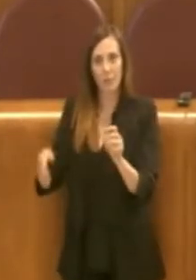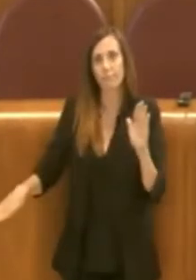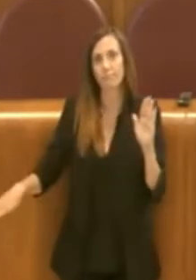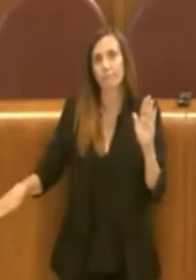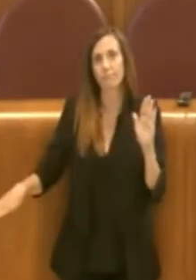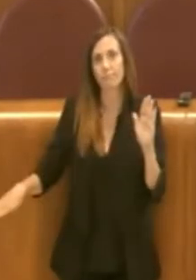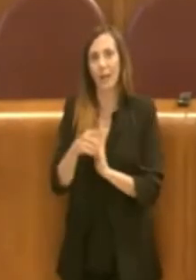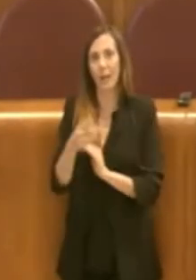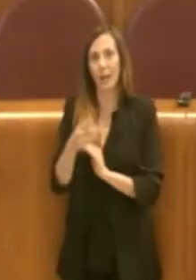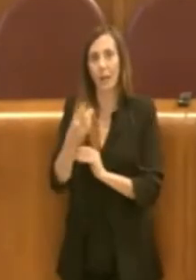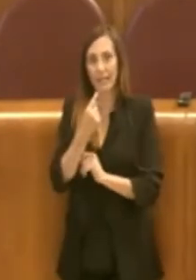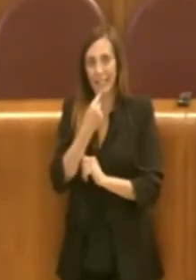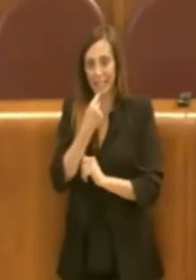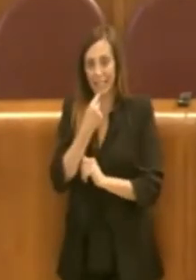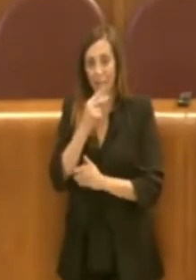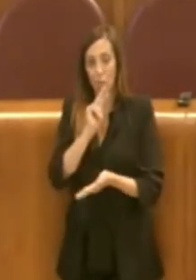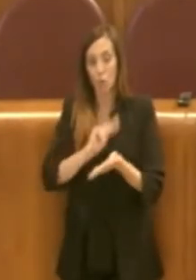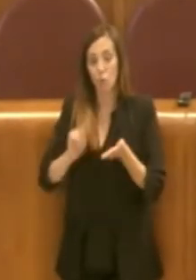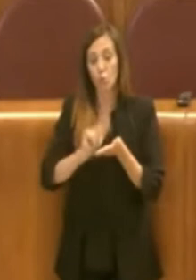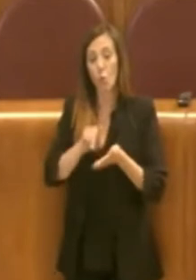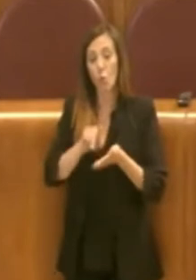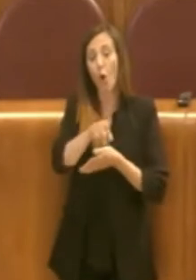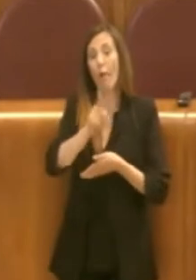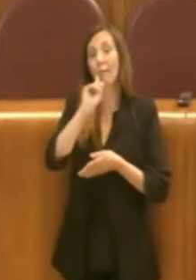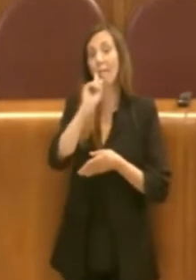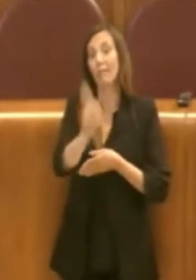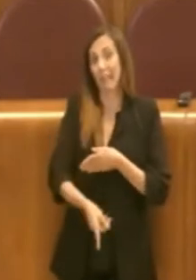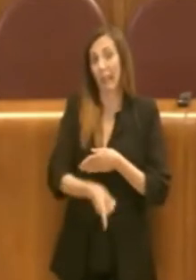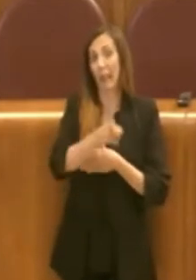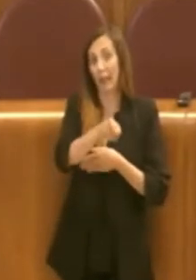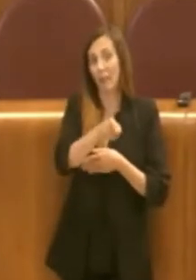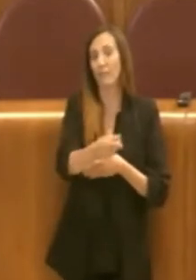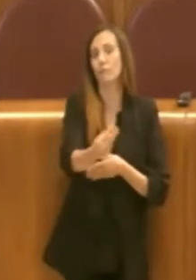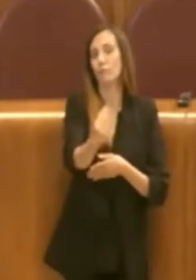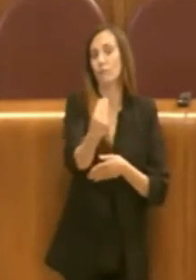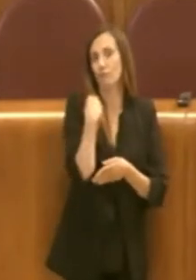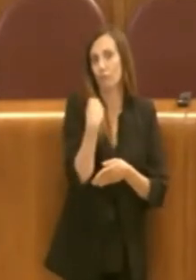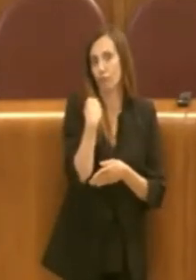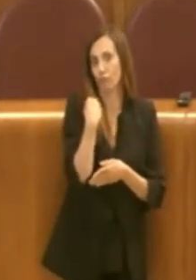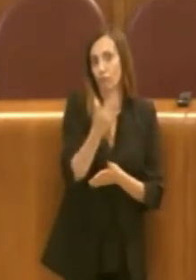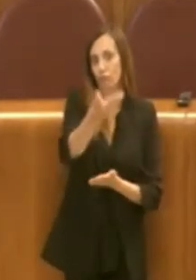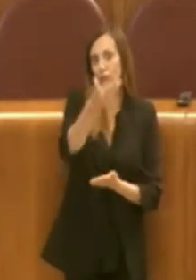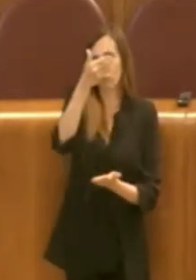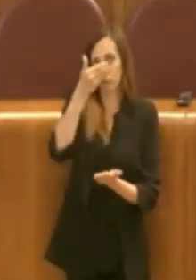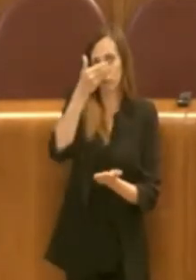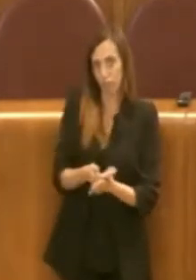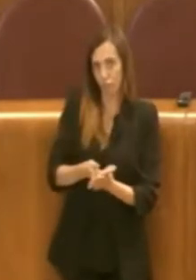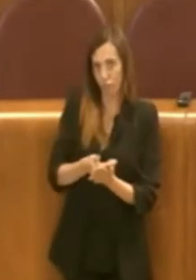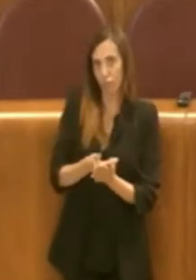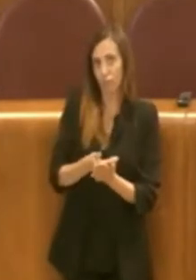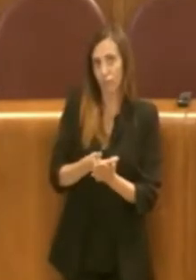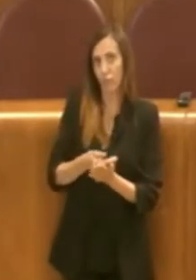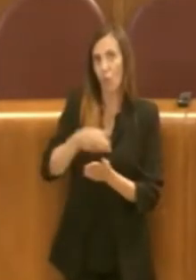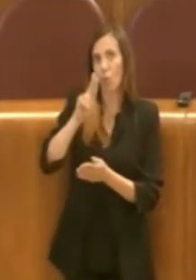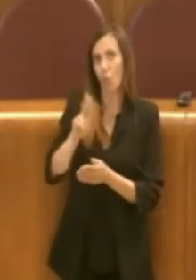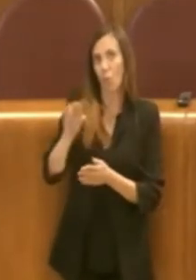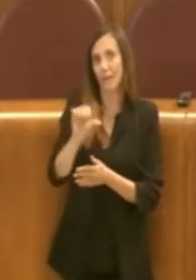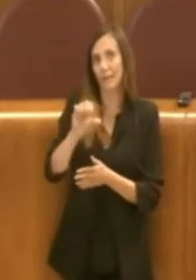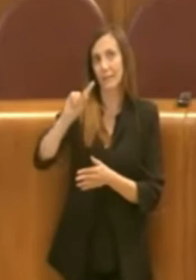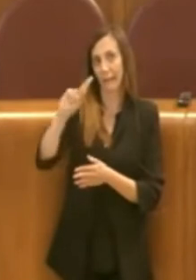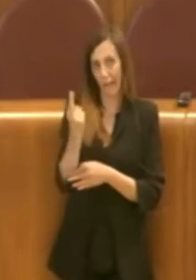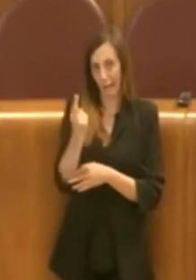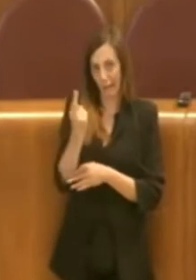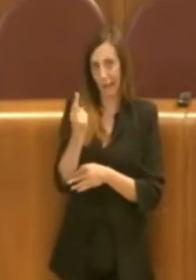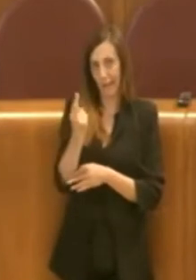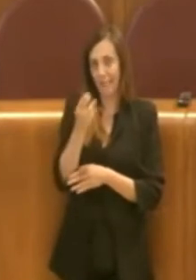scuola stessa, quindi l'iter è più o meno questo. Quindi è la scuola che propone all'USR e